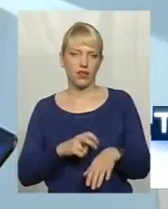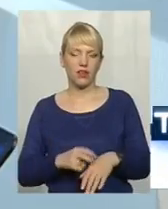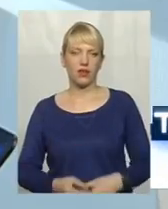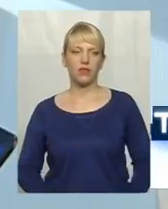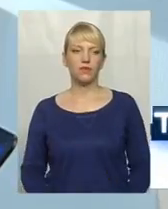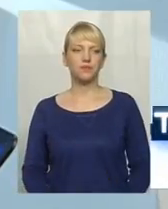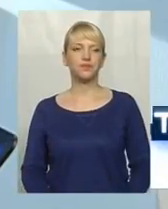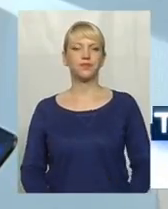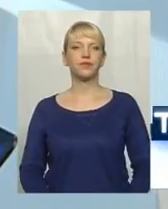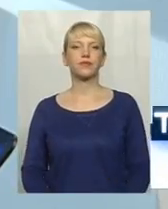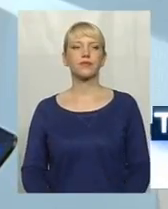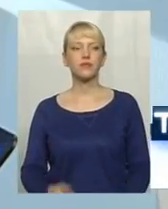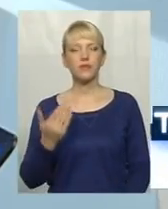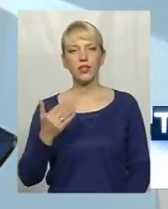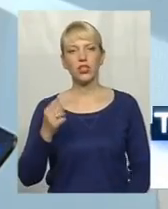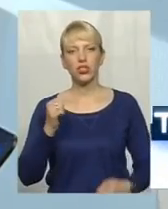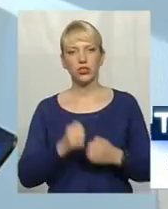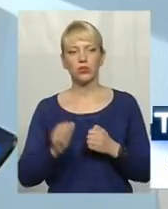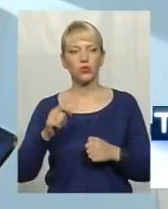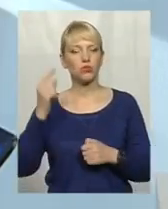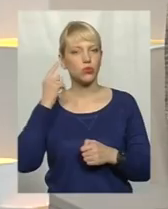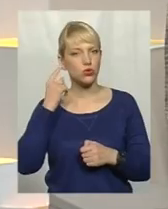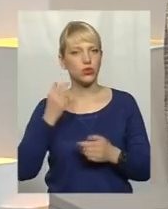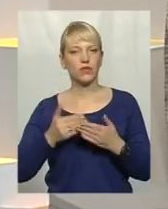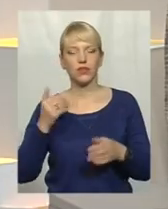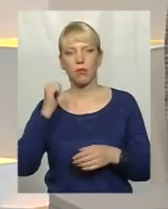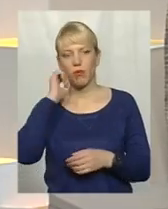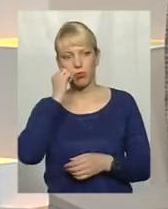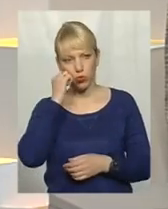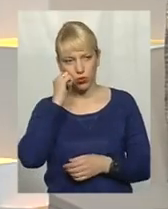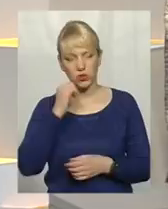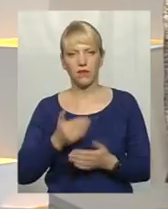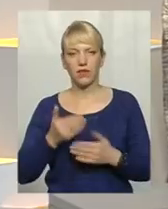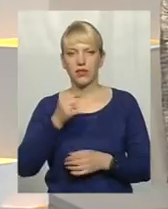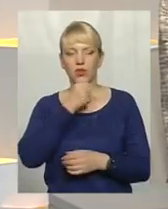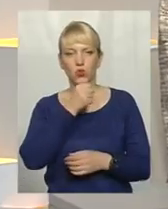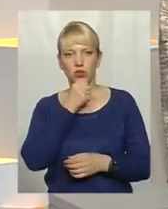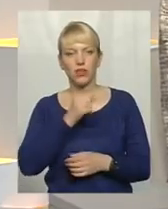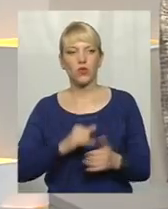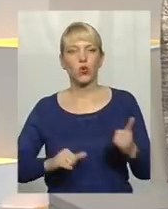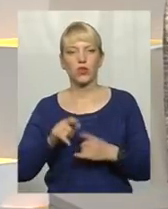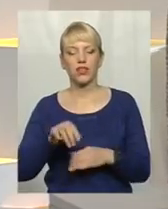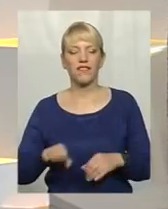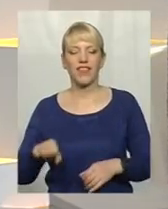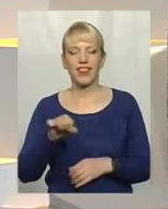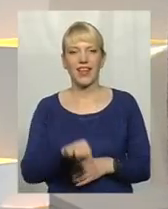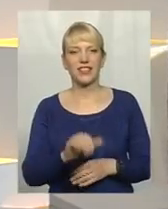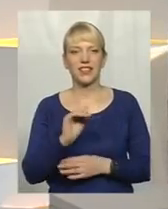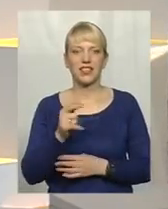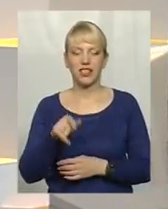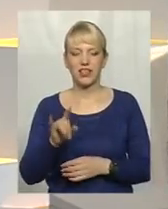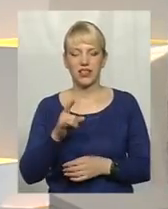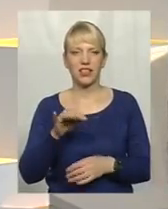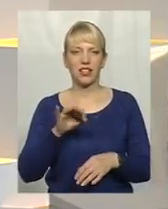Вікторія Романівна, часто можна почути від бабусь, від дідусів, куди ти ведеш дитину на